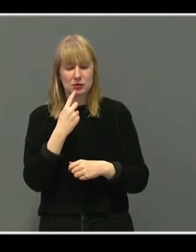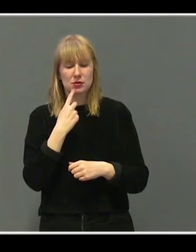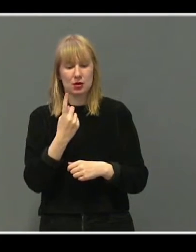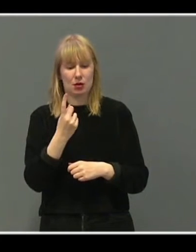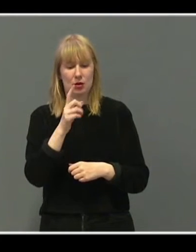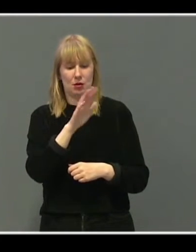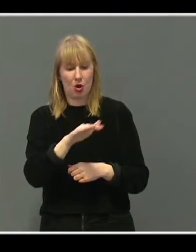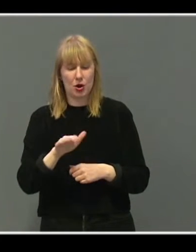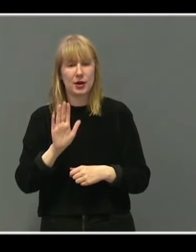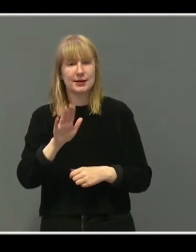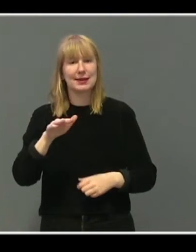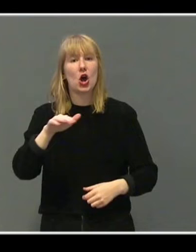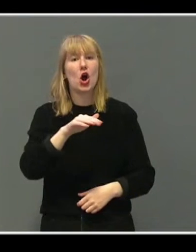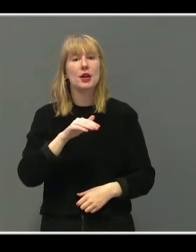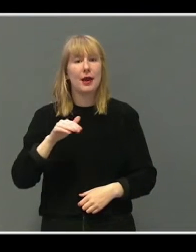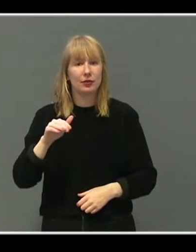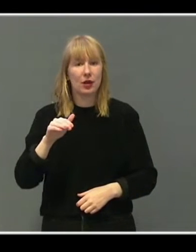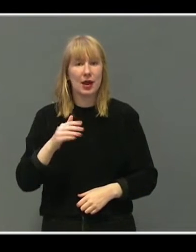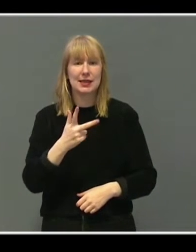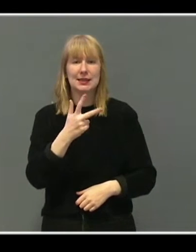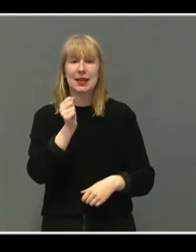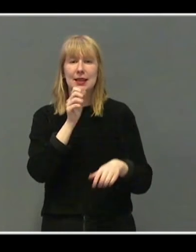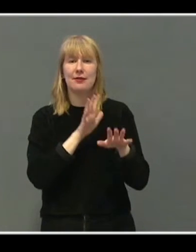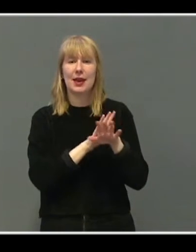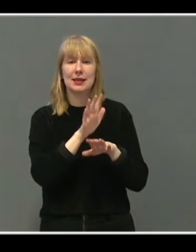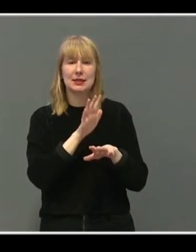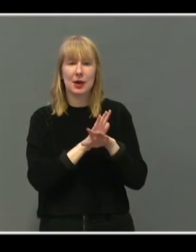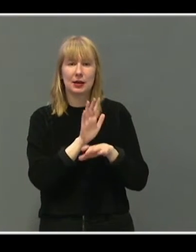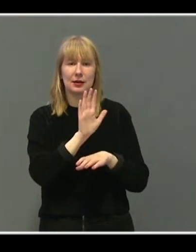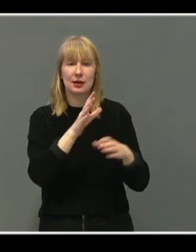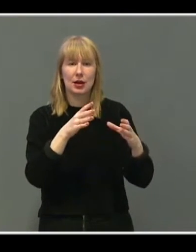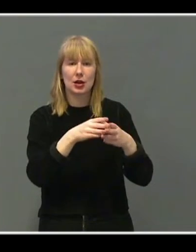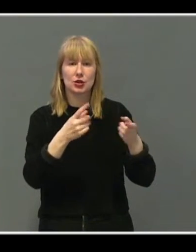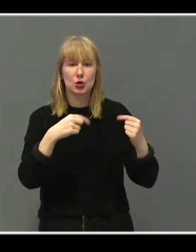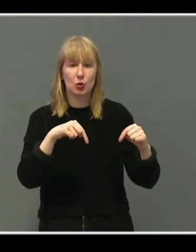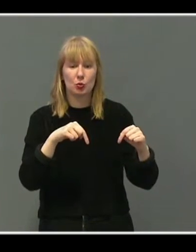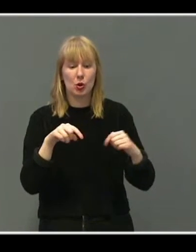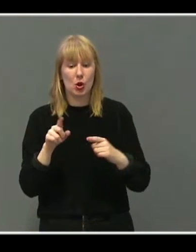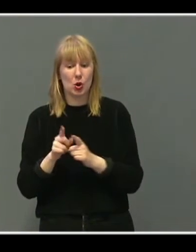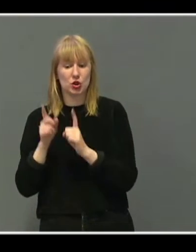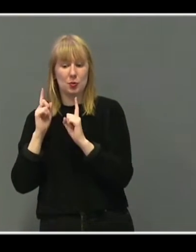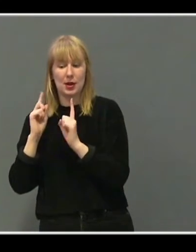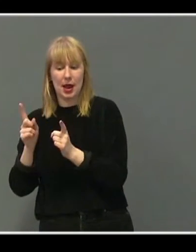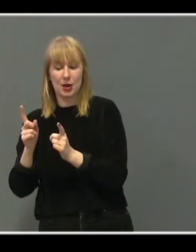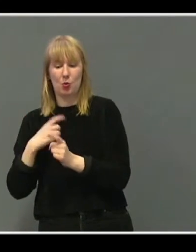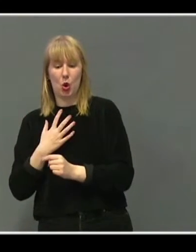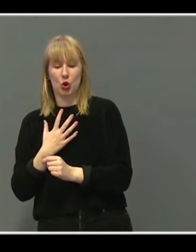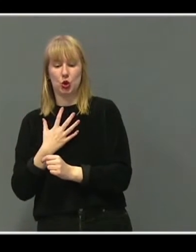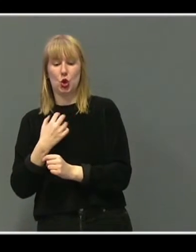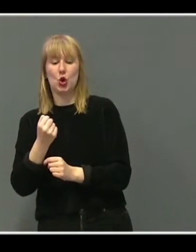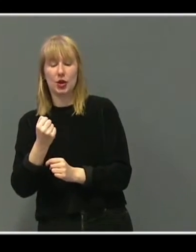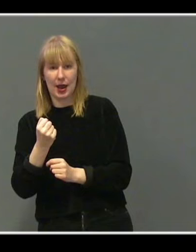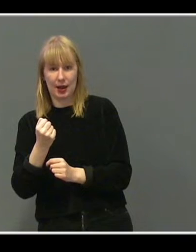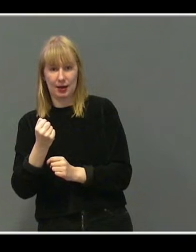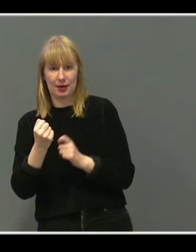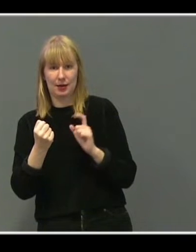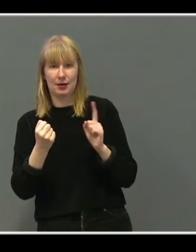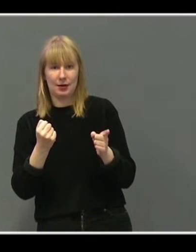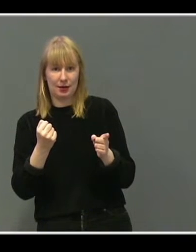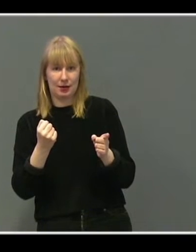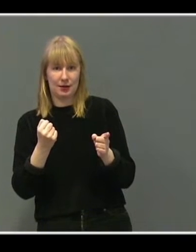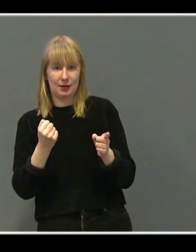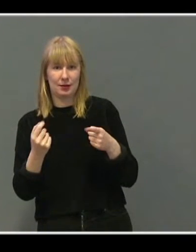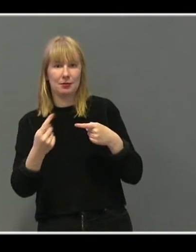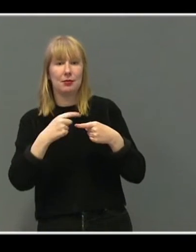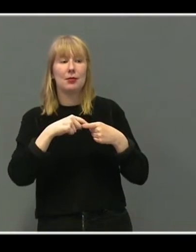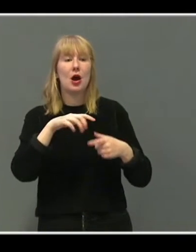barnas arena. Det sitter 30 eksperter i klasserommet, så du som lærer må tørre å tre inn i det. Og det er det vi